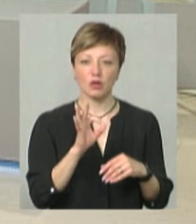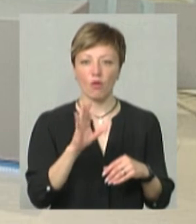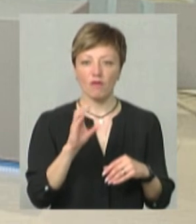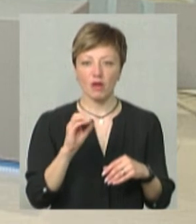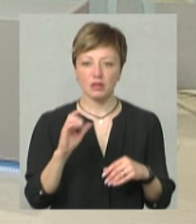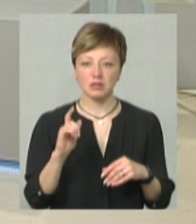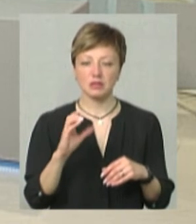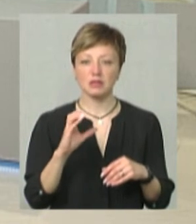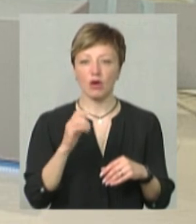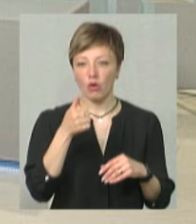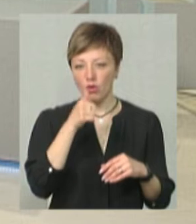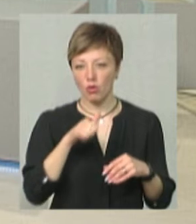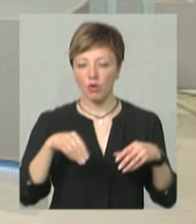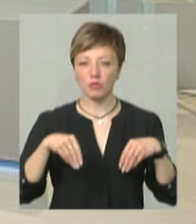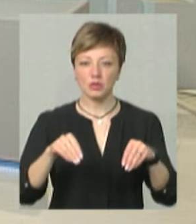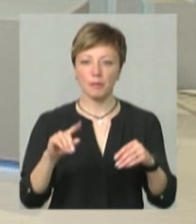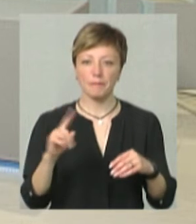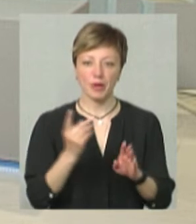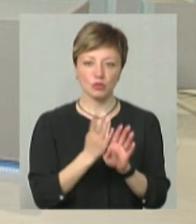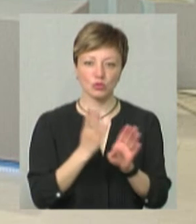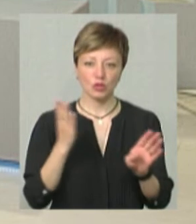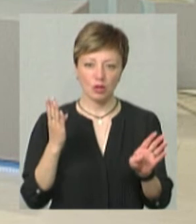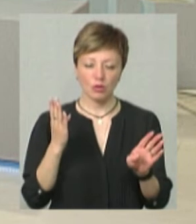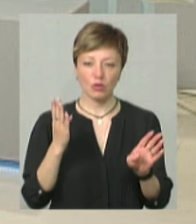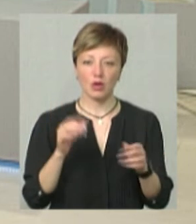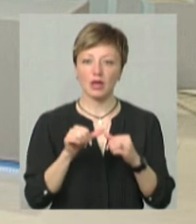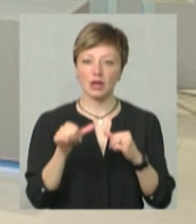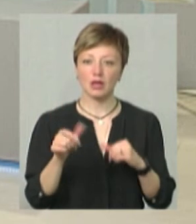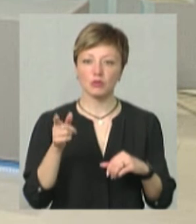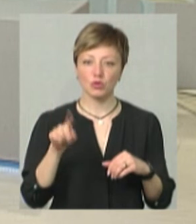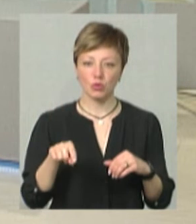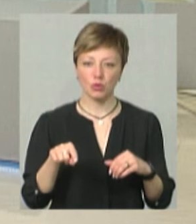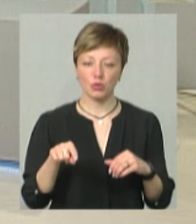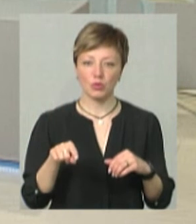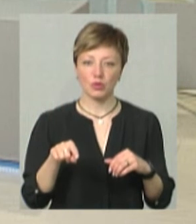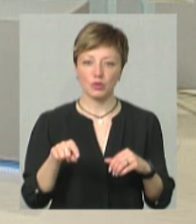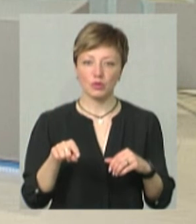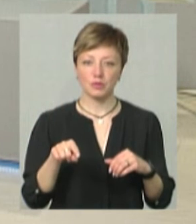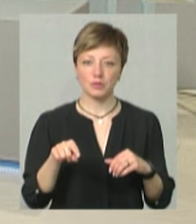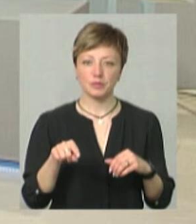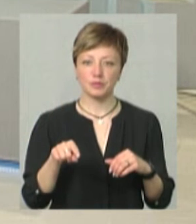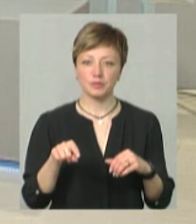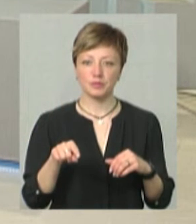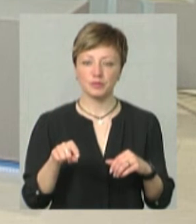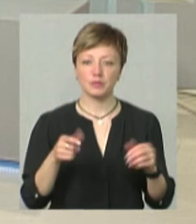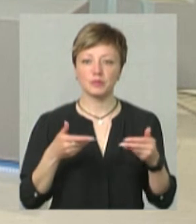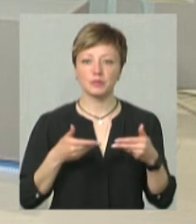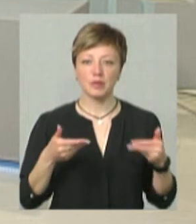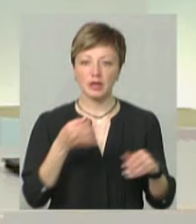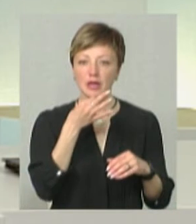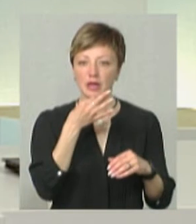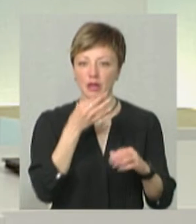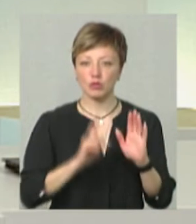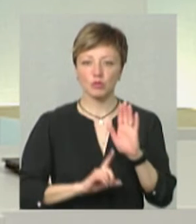– це ті культури, які сіються в першу чергу. Крім того, ми рано